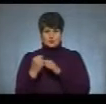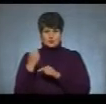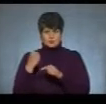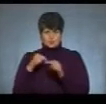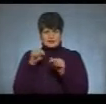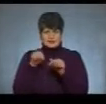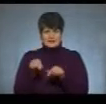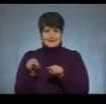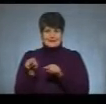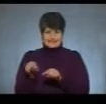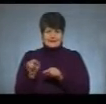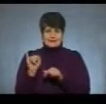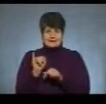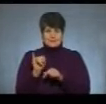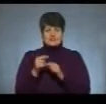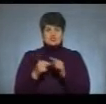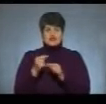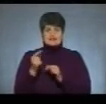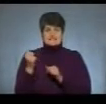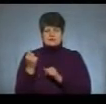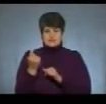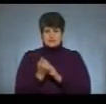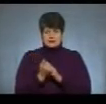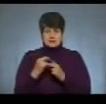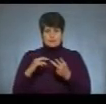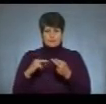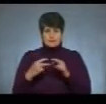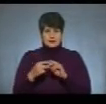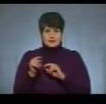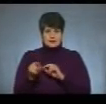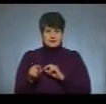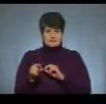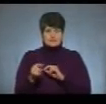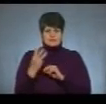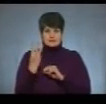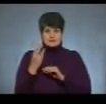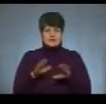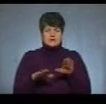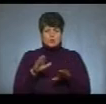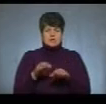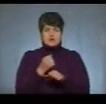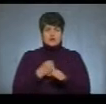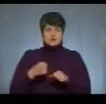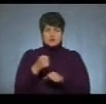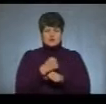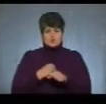ходи вже їх, і через тиждень виміняли їх на три тони тушонки